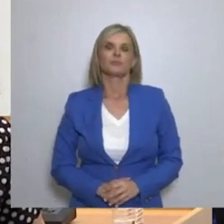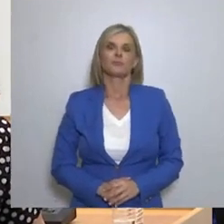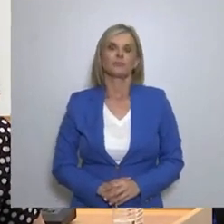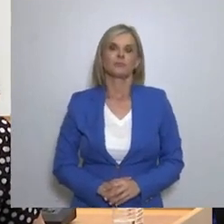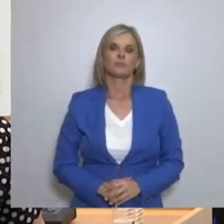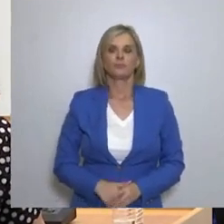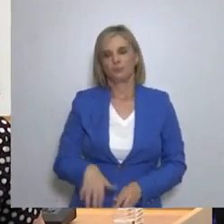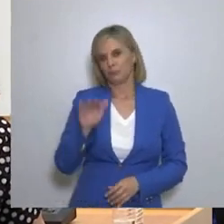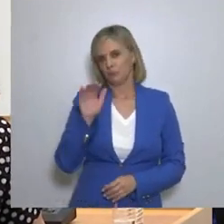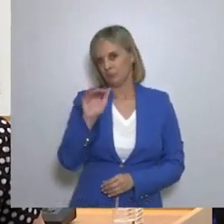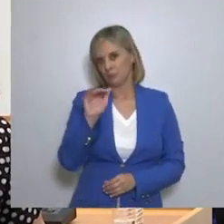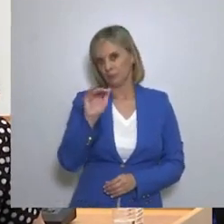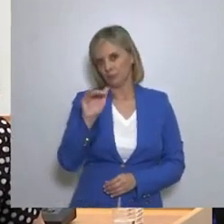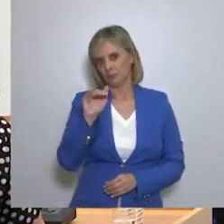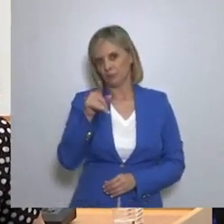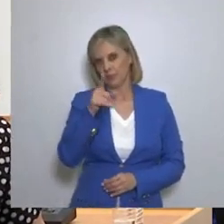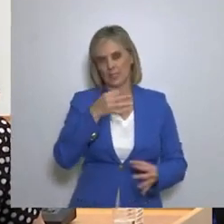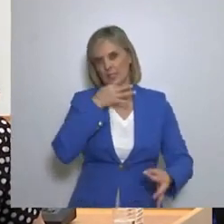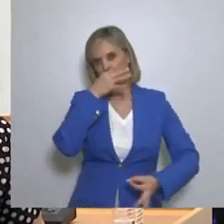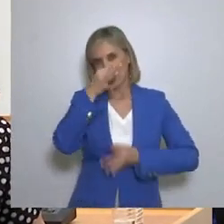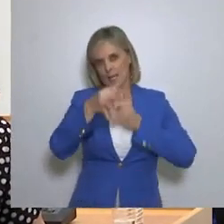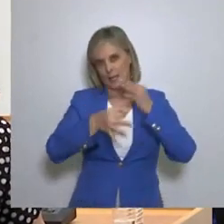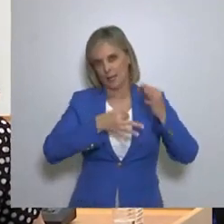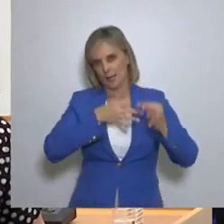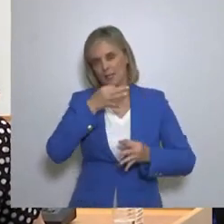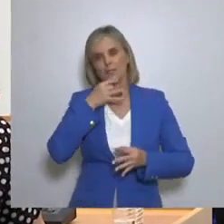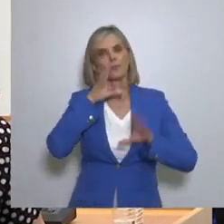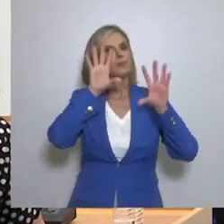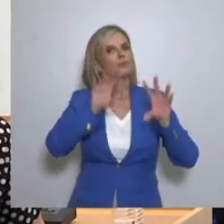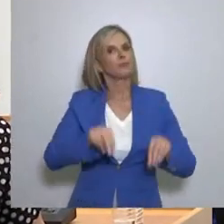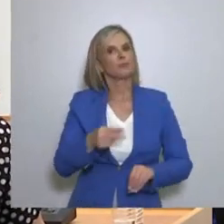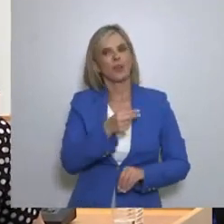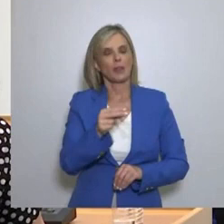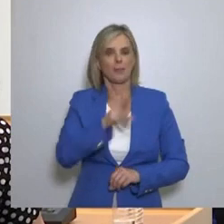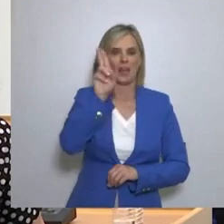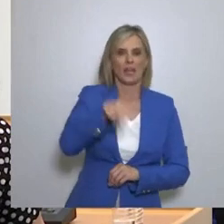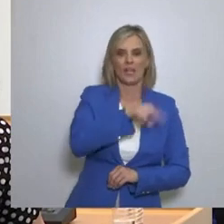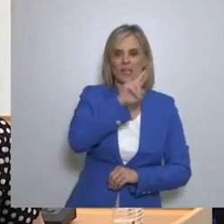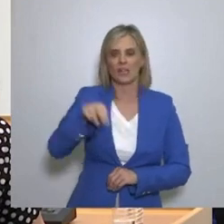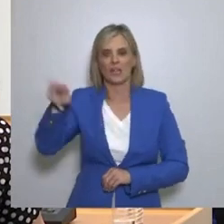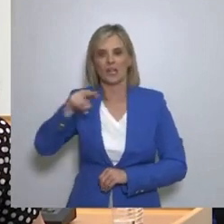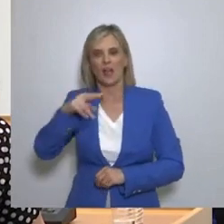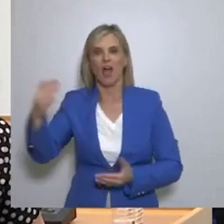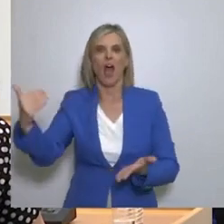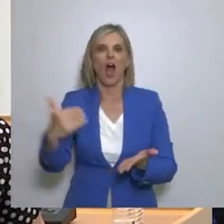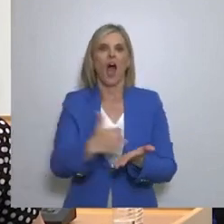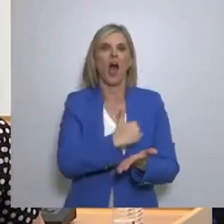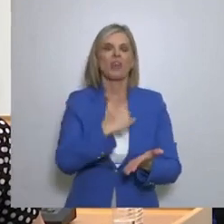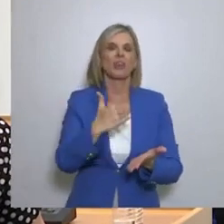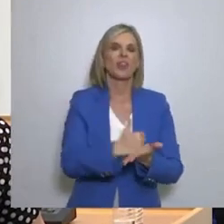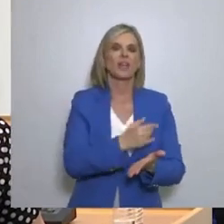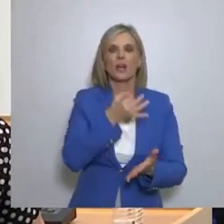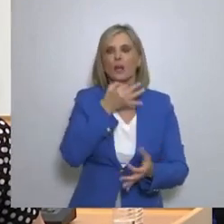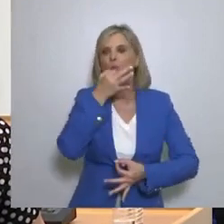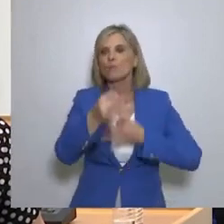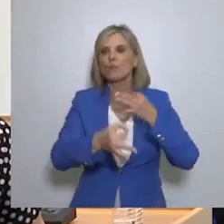Στις προγραμματικές σας δηλώσεις Αναφέρεστε στην κατάργηση Όλων των άδικων Όπως τους αποκαλείτε και καταχρηστικών